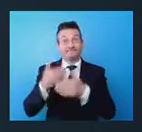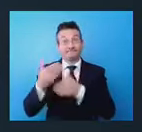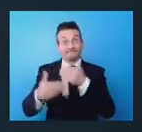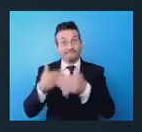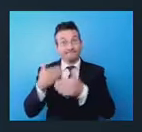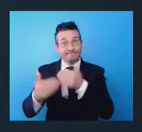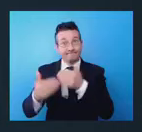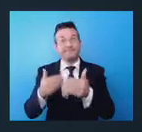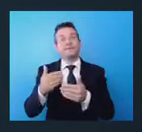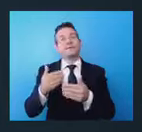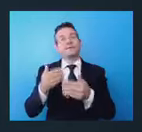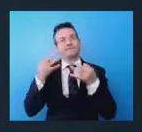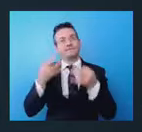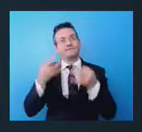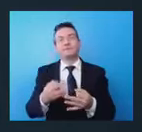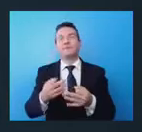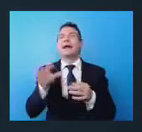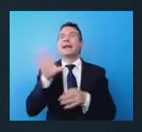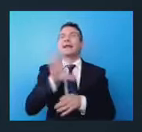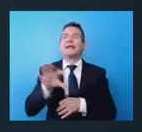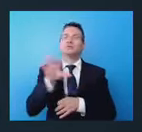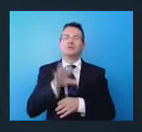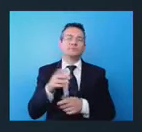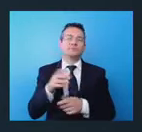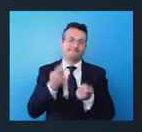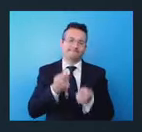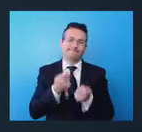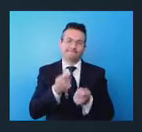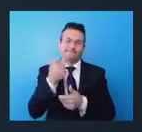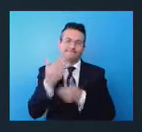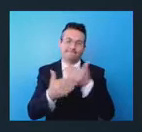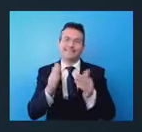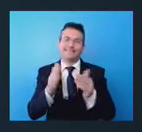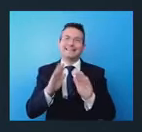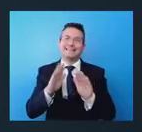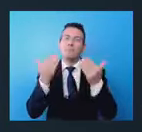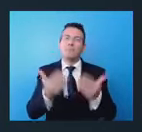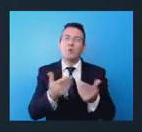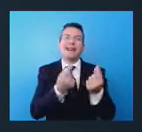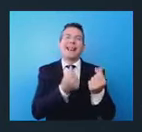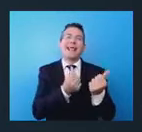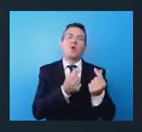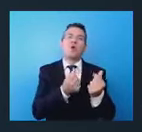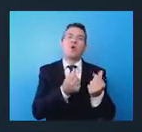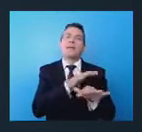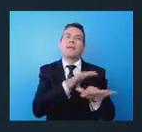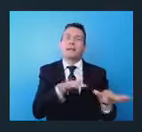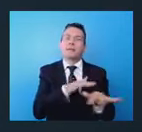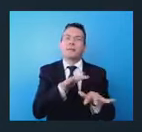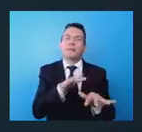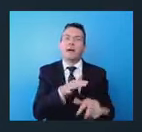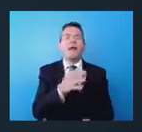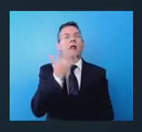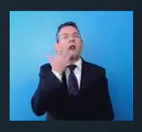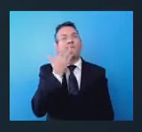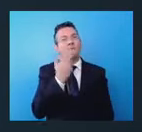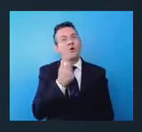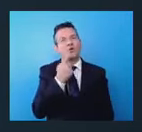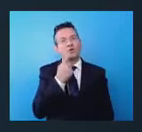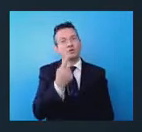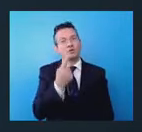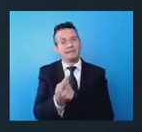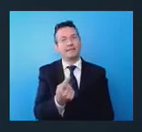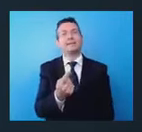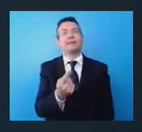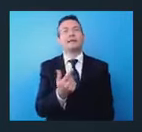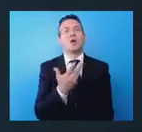che spinge di più sullo sviluppo dell'economia del mare nel nostro paese. Poi lo voglio dire anche con riferimento